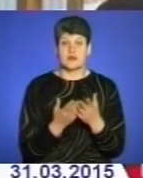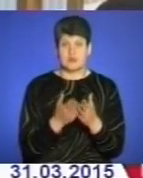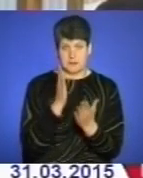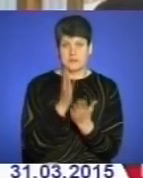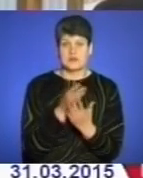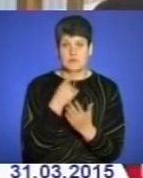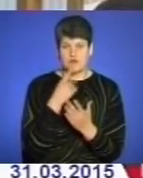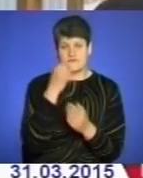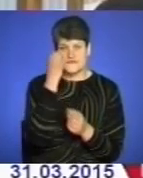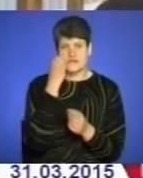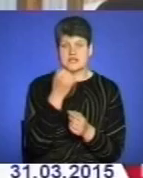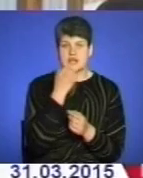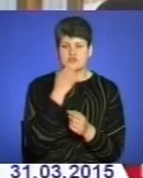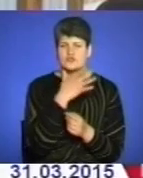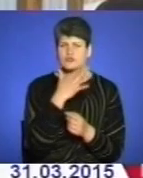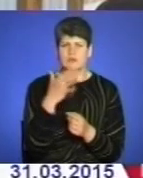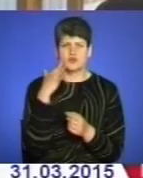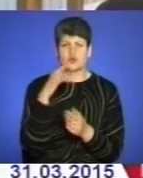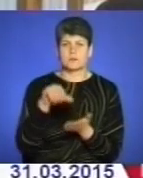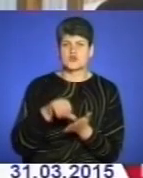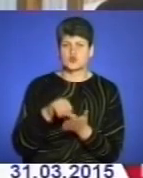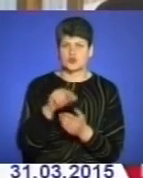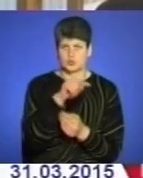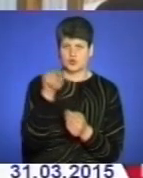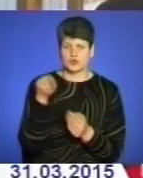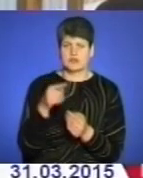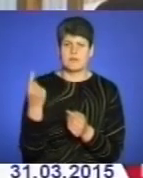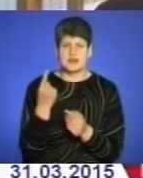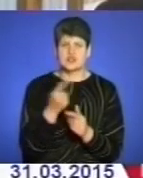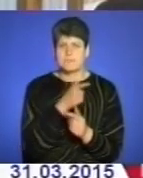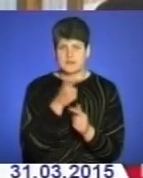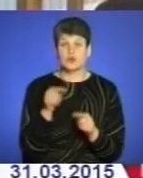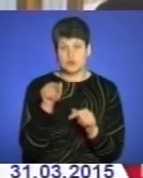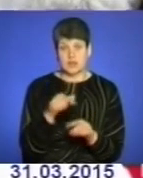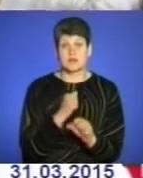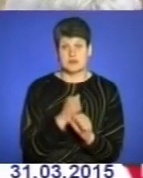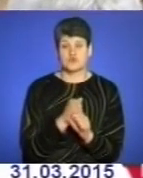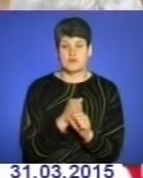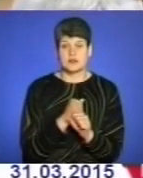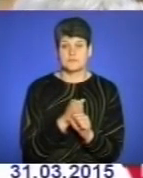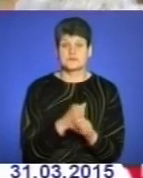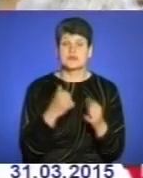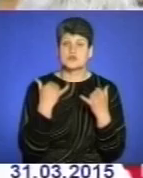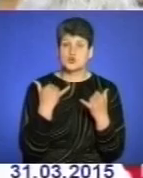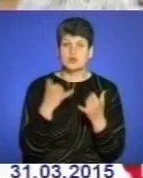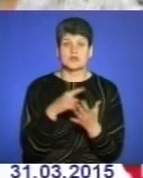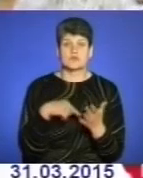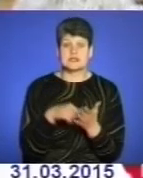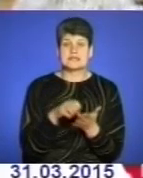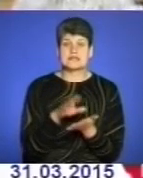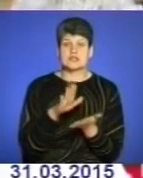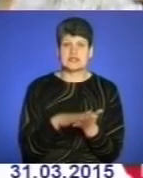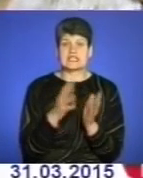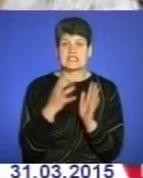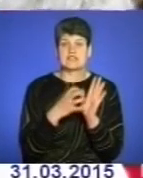вдячний багатьох тут присутнім, які в перші періоди так і працювали. На сьогодні у місті зреєстровано